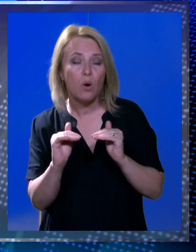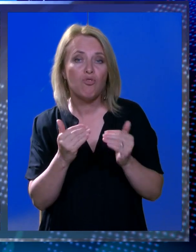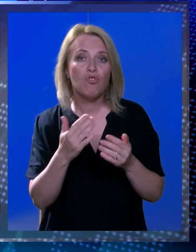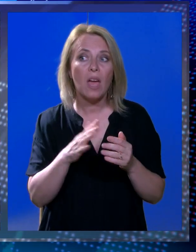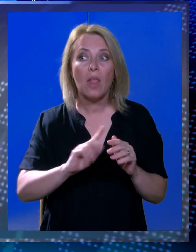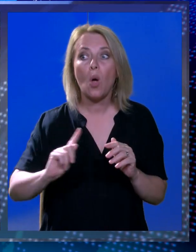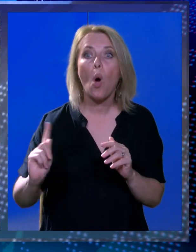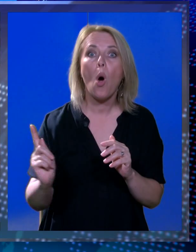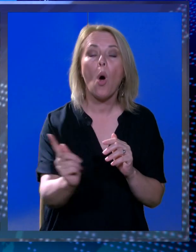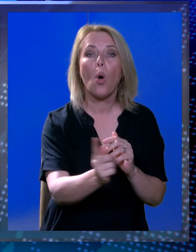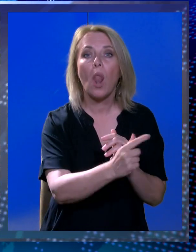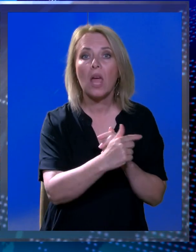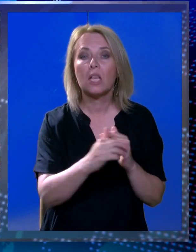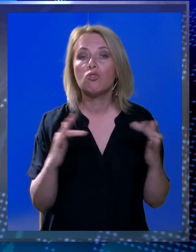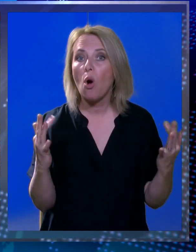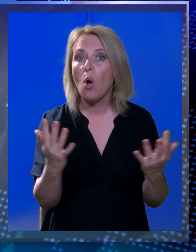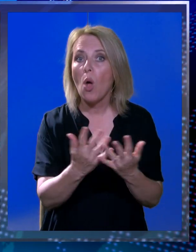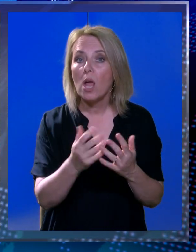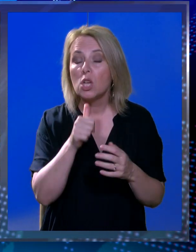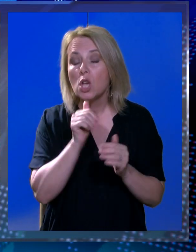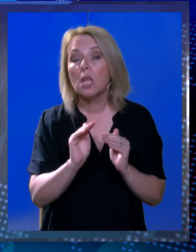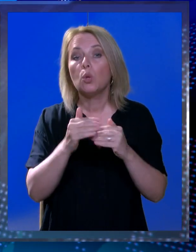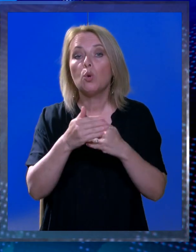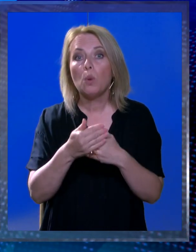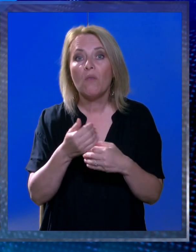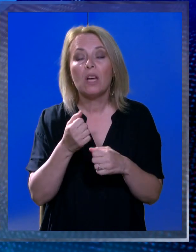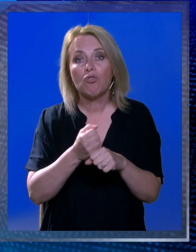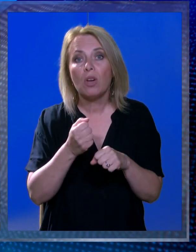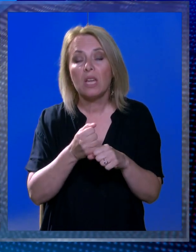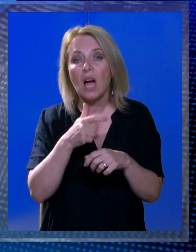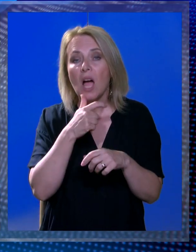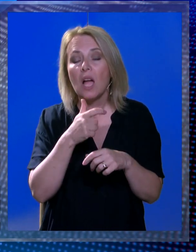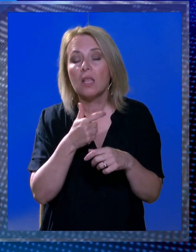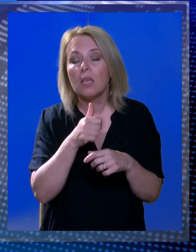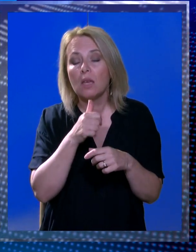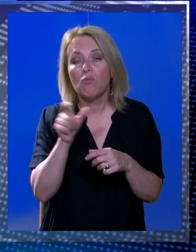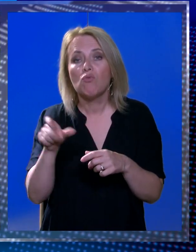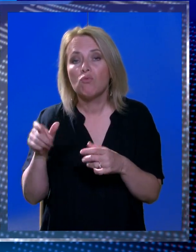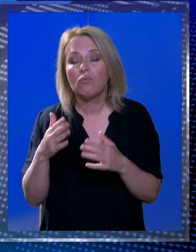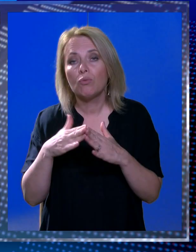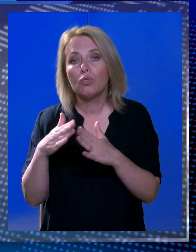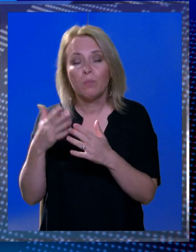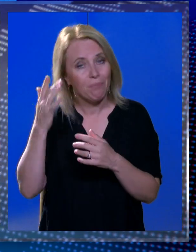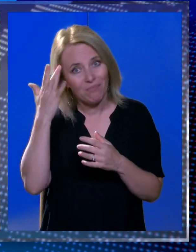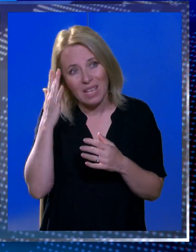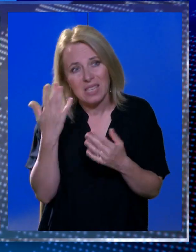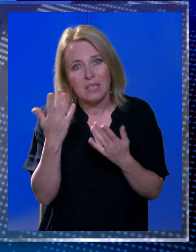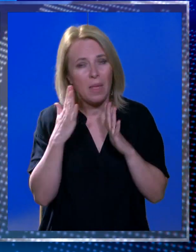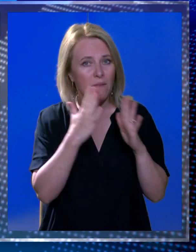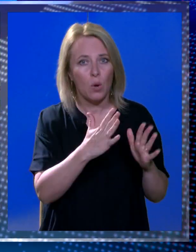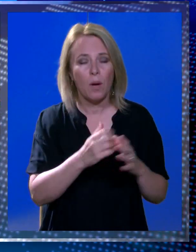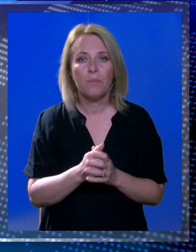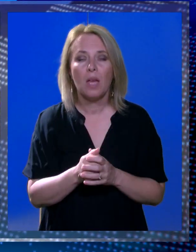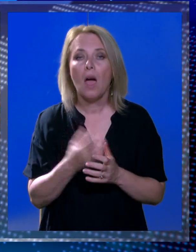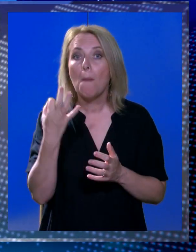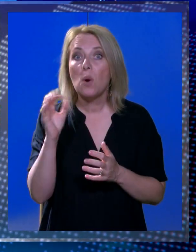okolišu i nekoj Dubrovačkoj gradnji. To ne znam jer ne znam kakav je projekt, ali ne vjerujem. Pa